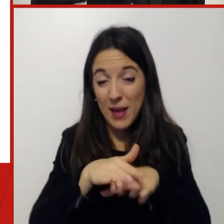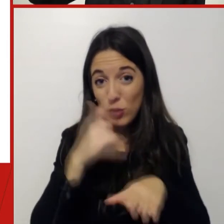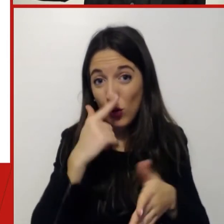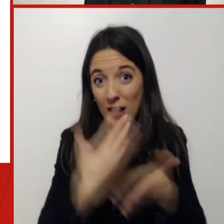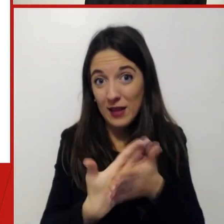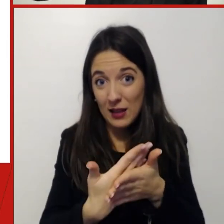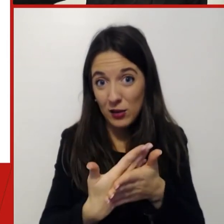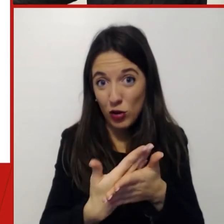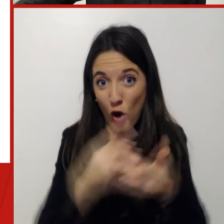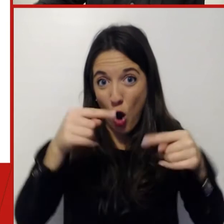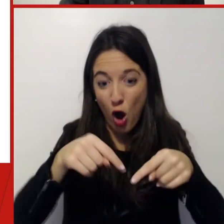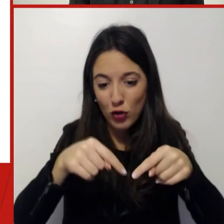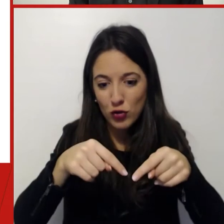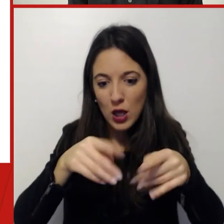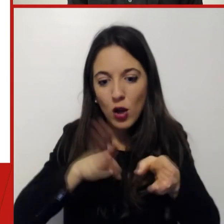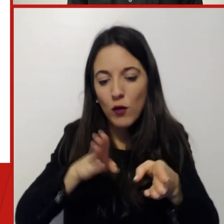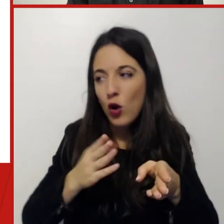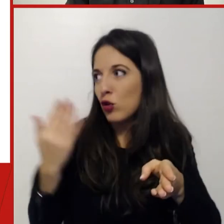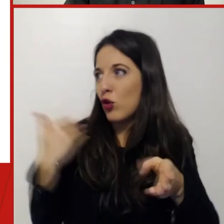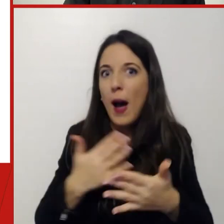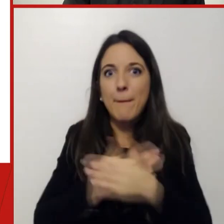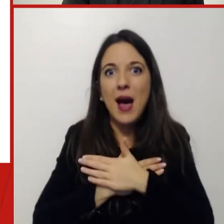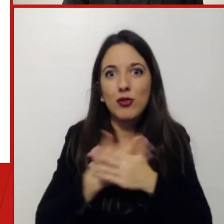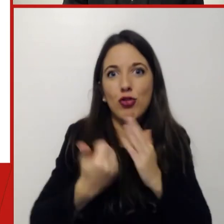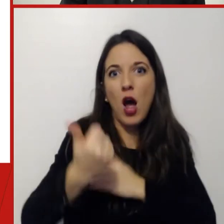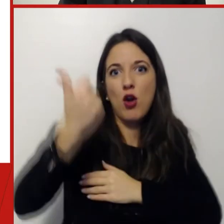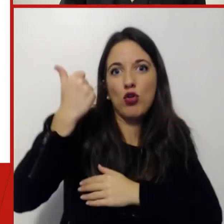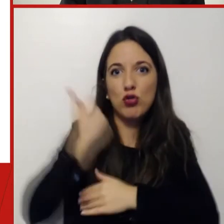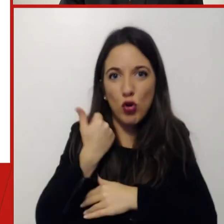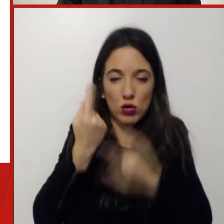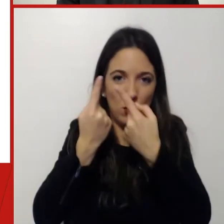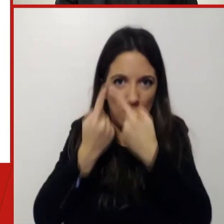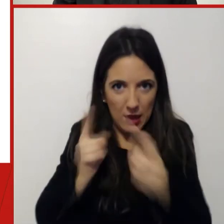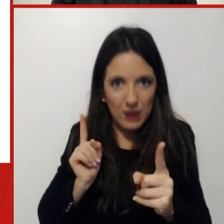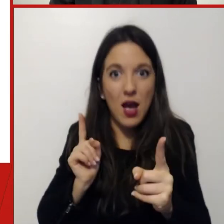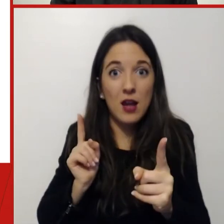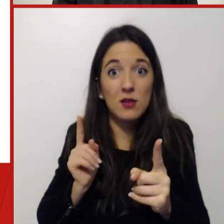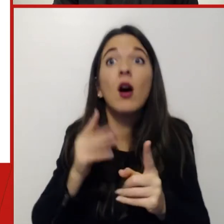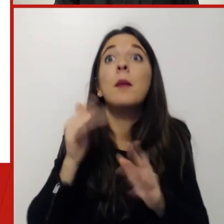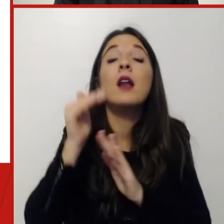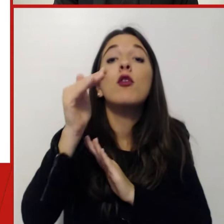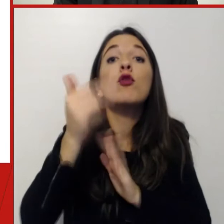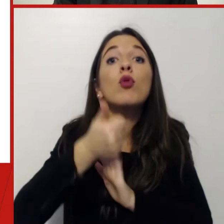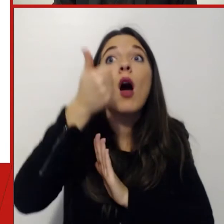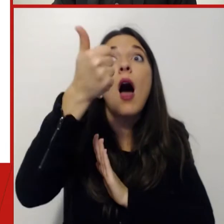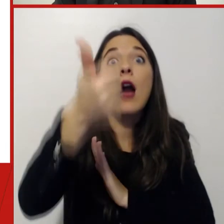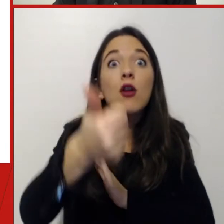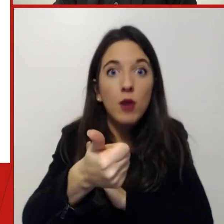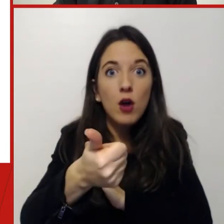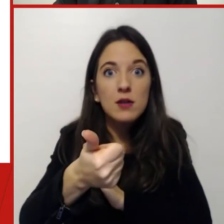2020 e diverso auspicabilmente da quello che sarà possibile intelligente nella prossima primavera.